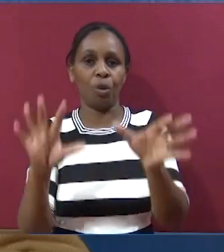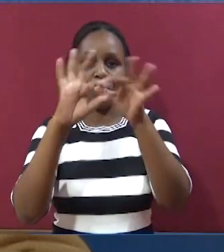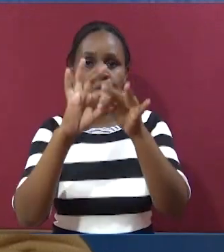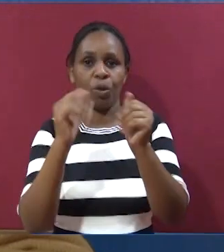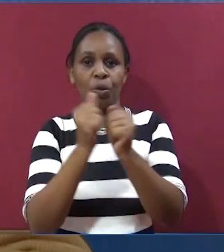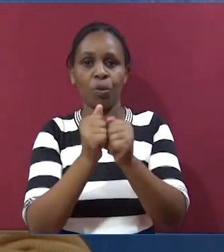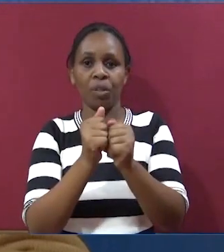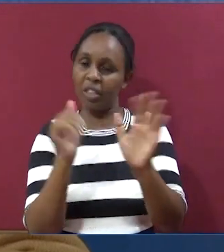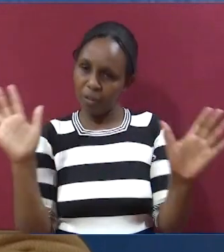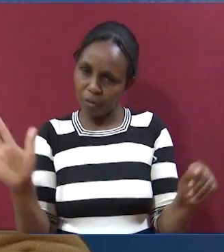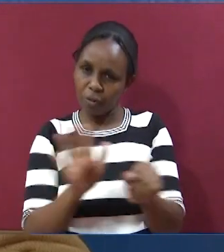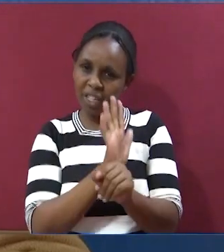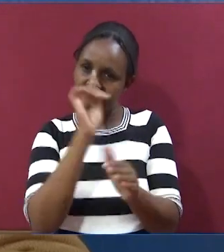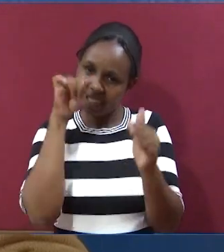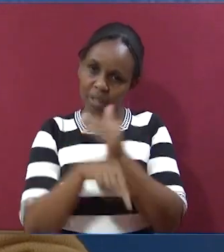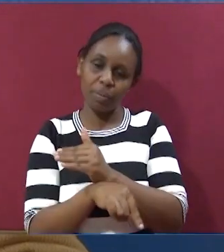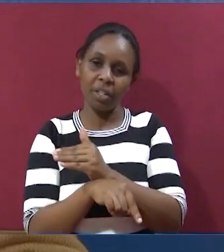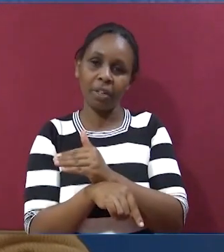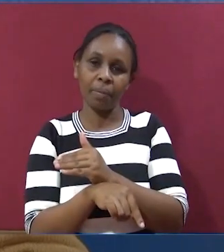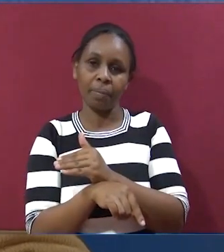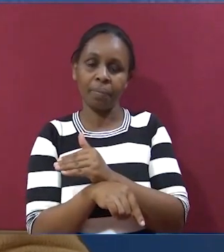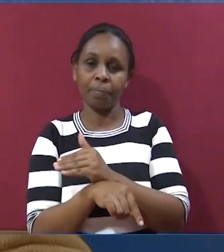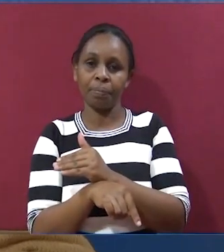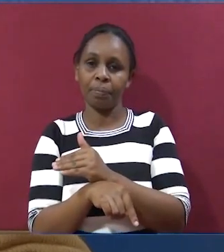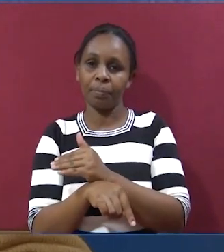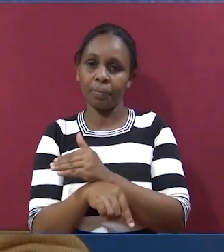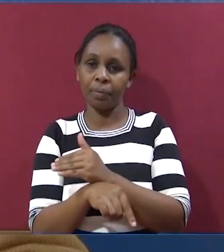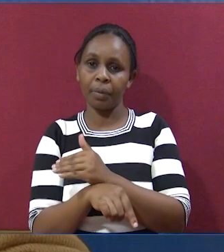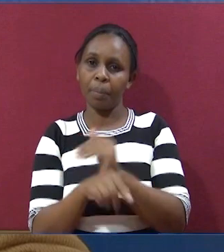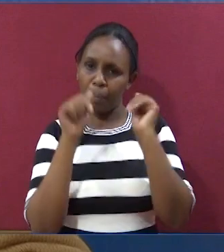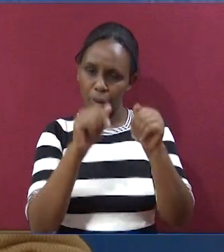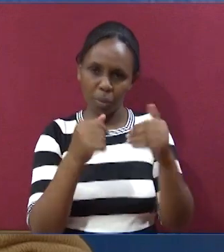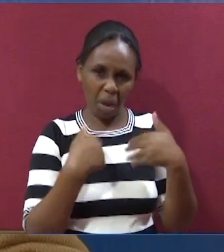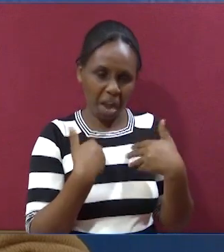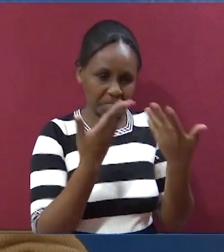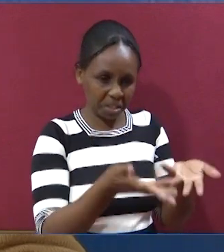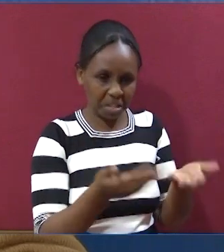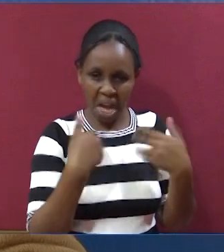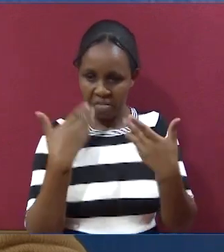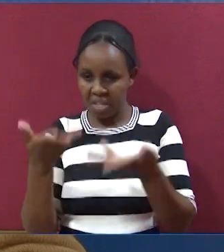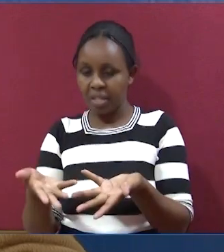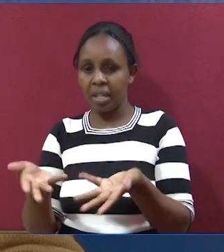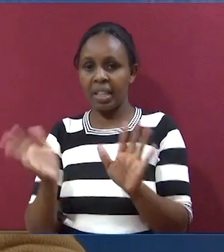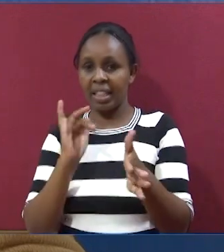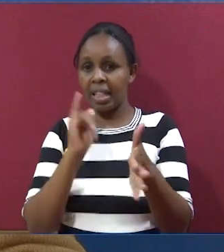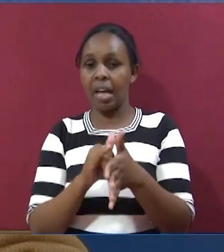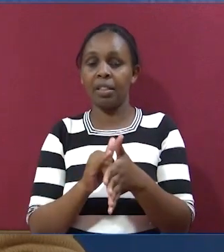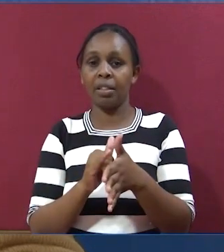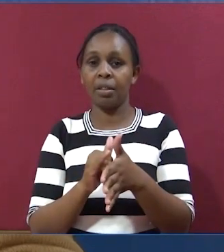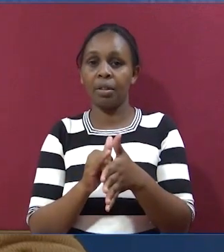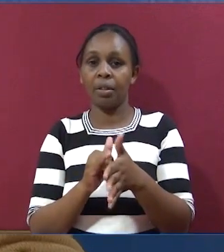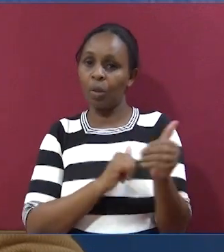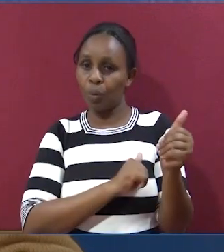Endelea na kuungana nae kabisa. Kindani kabisa. Kuwe nini? Kuwe nini?